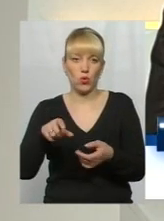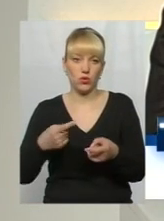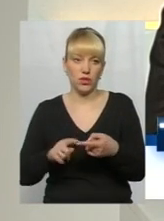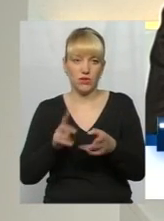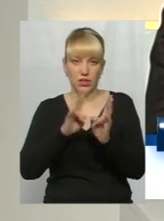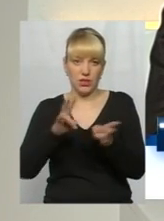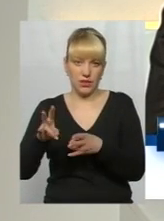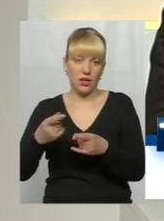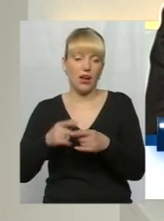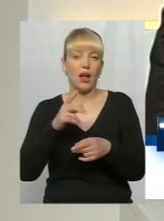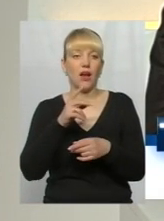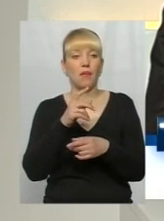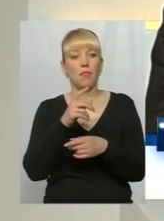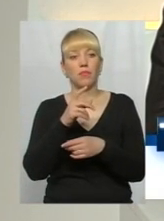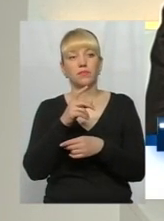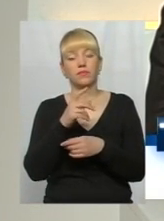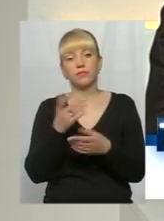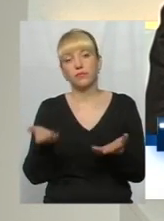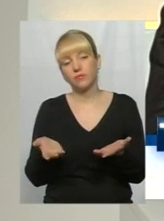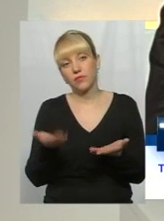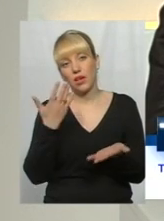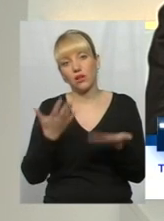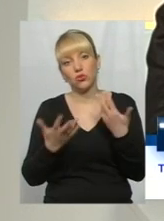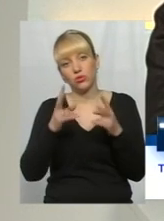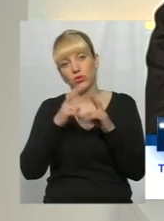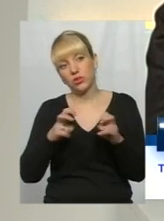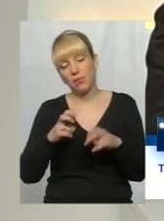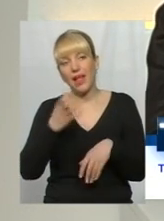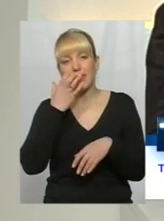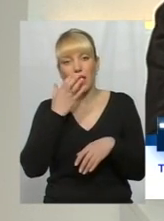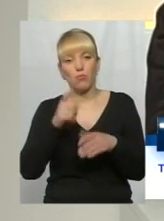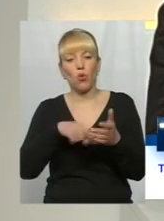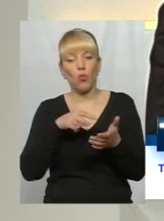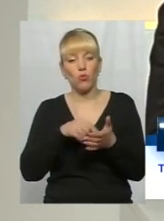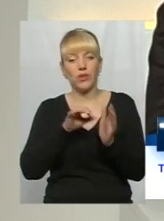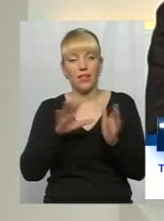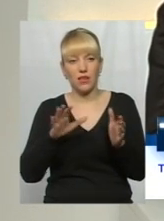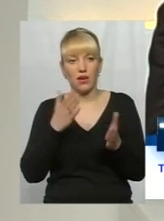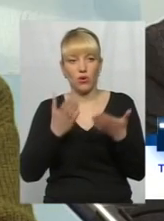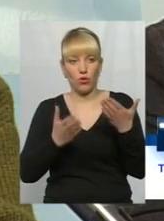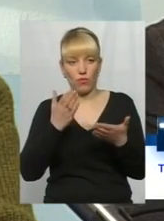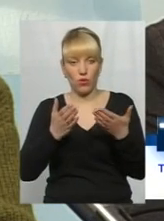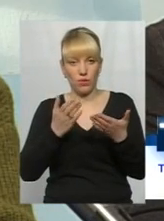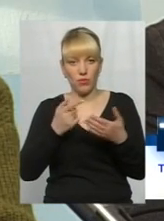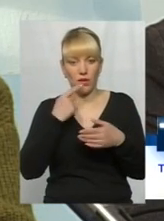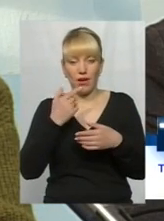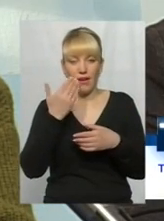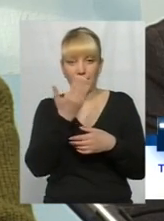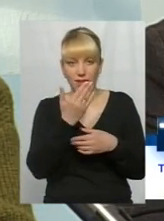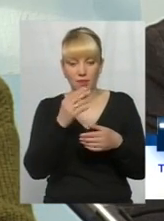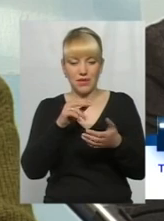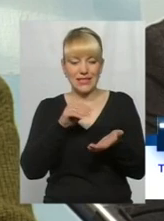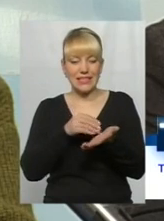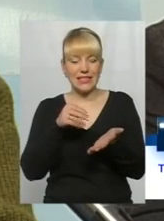навіть, ну, так розібратися, теплокомуненер. Якщо ми кажемо про тепло, наприклад, їм же ціну на газ